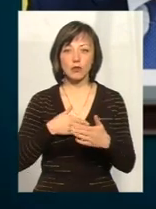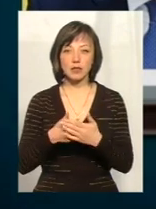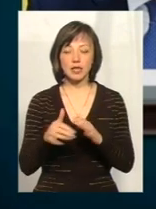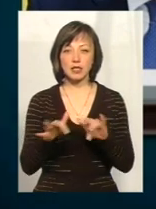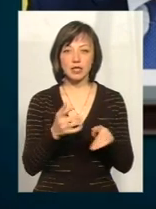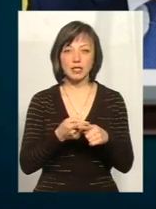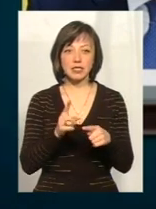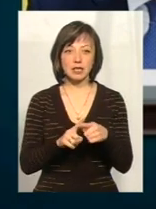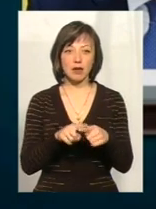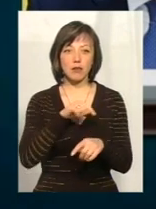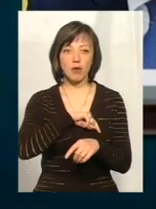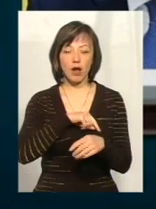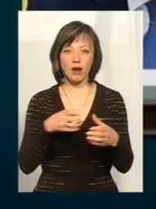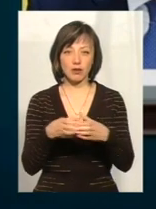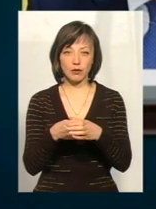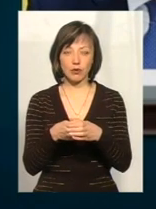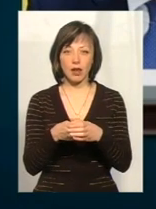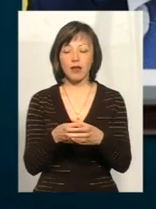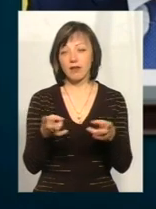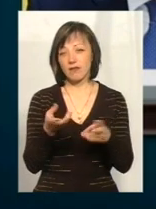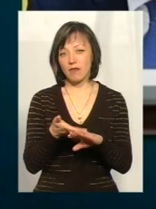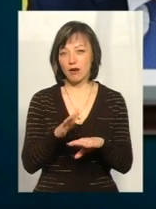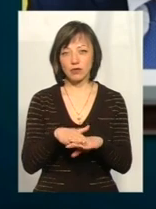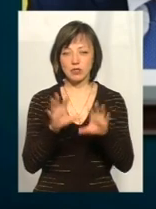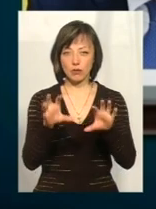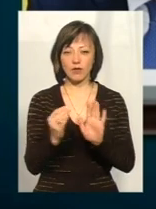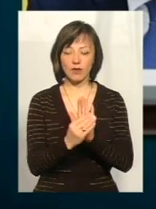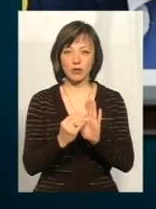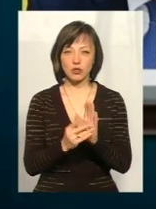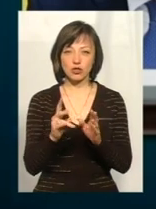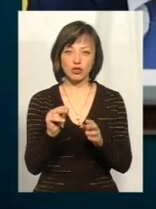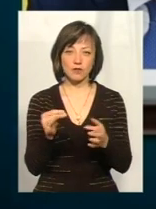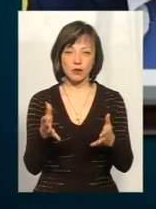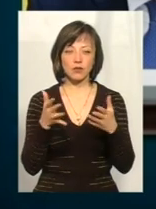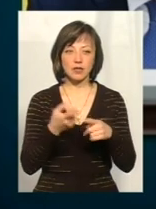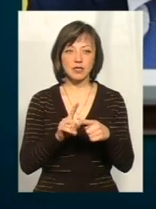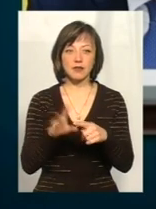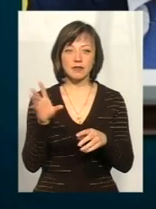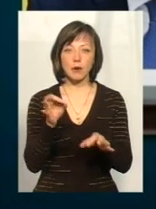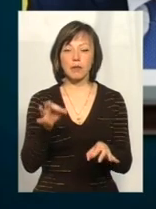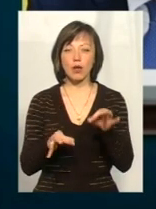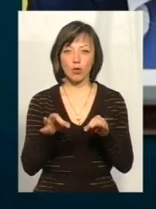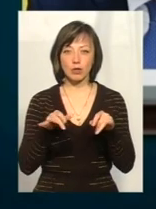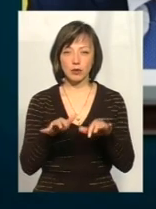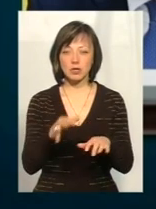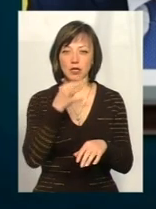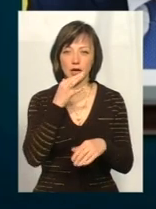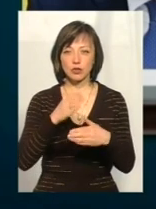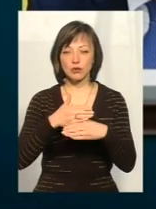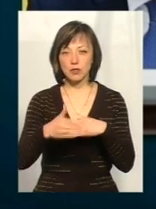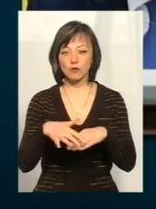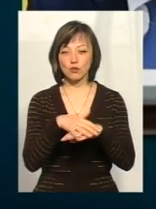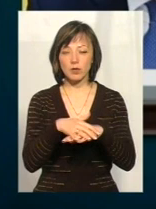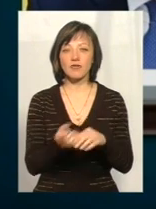діяча – це здебільшого моральна категорія, яку важко законодавчо виписати чи встановити. Це все природний процес. Рано чи пізно в